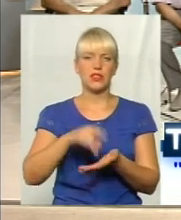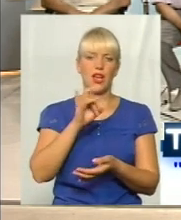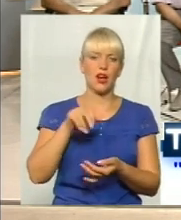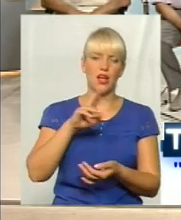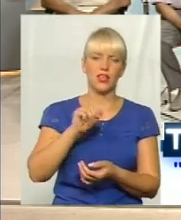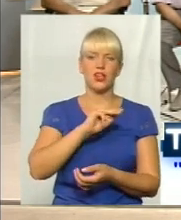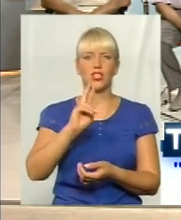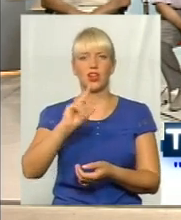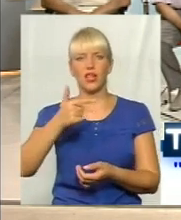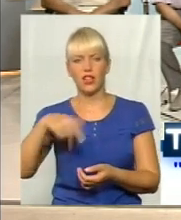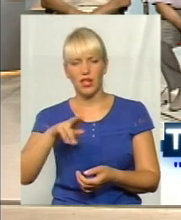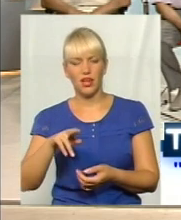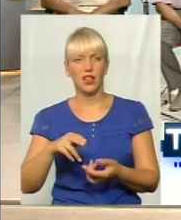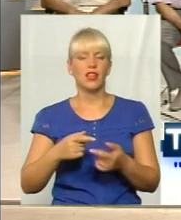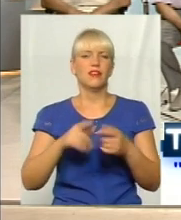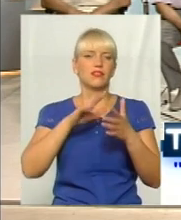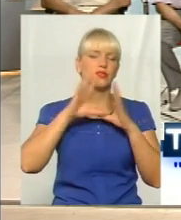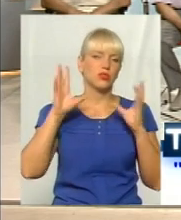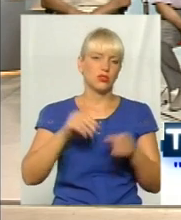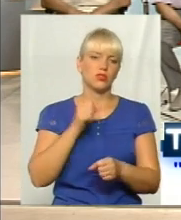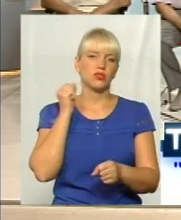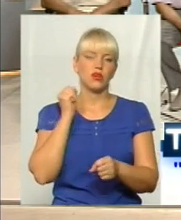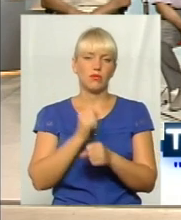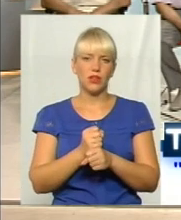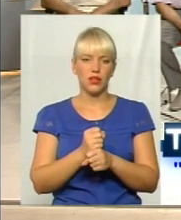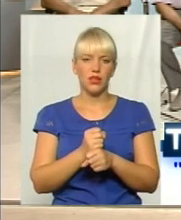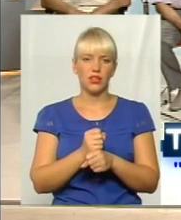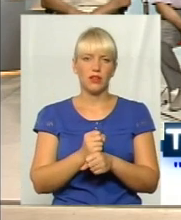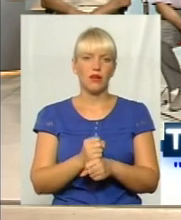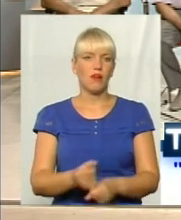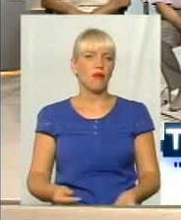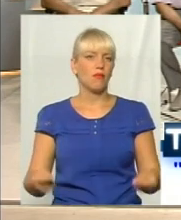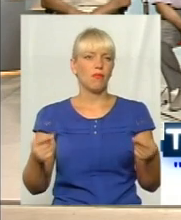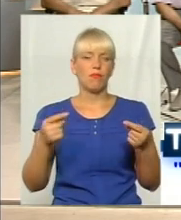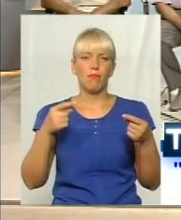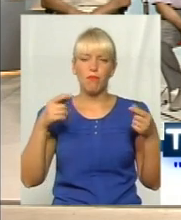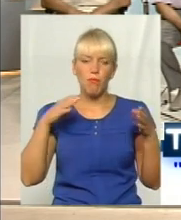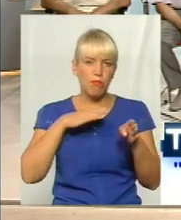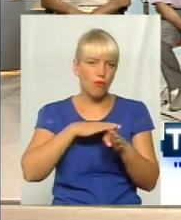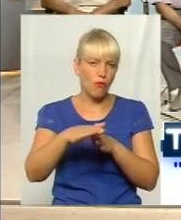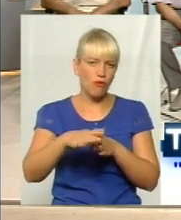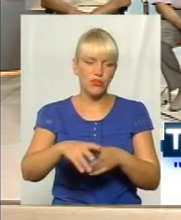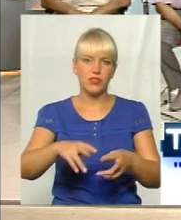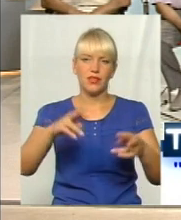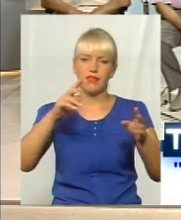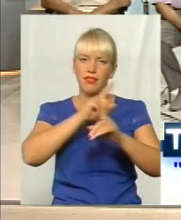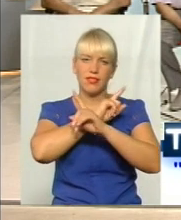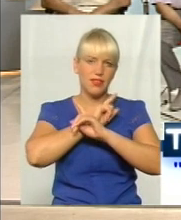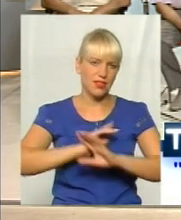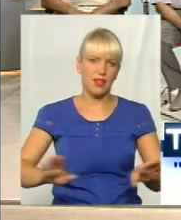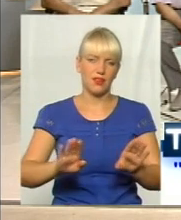пекукалі, та все взяли, зробили. Абсолютно, а не так. Рочі витинули,